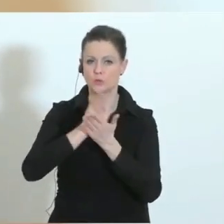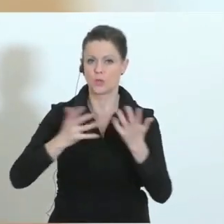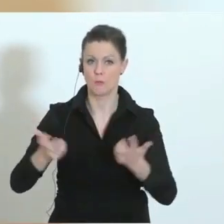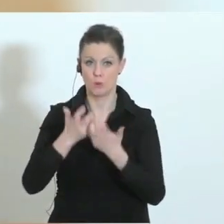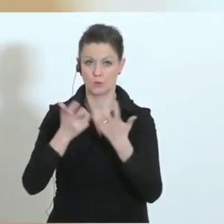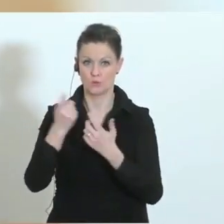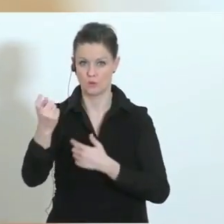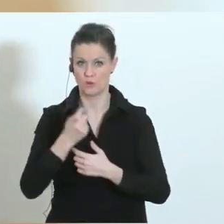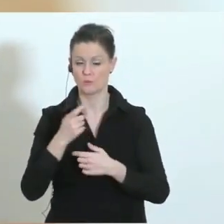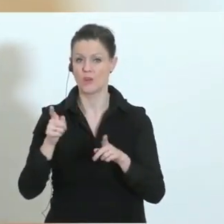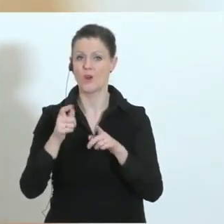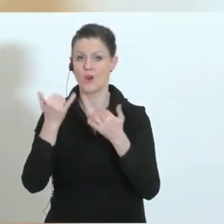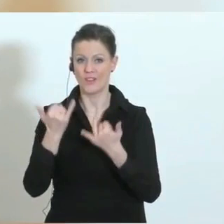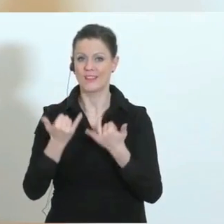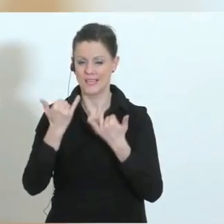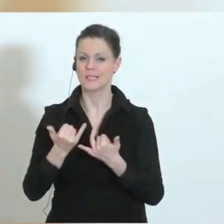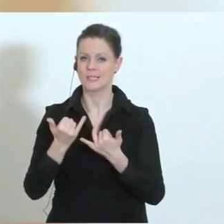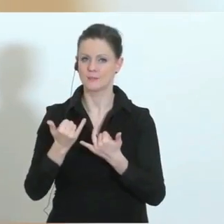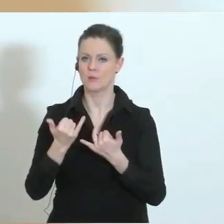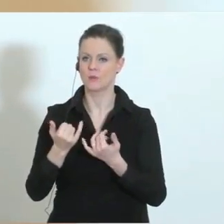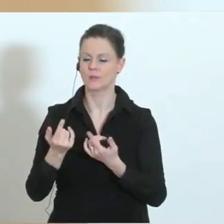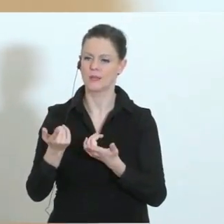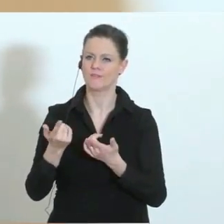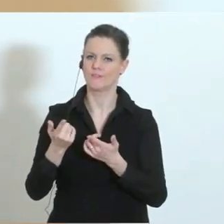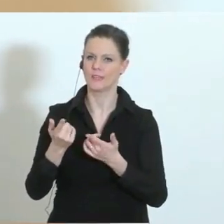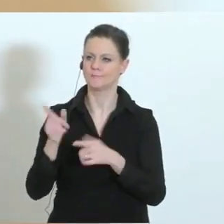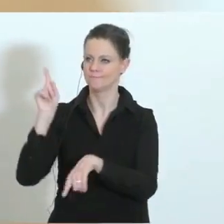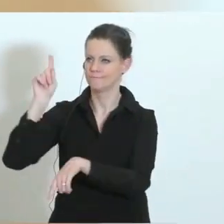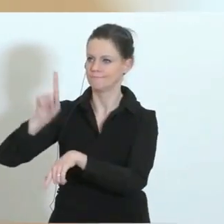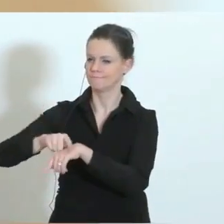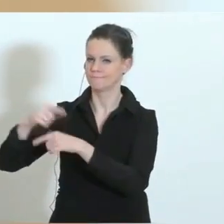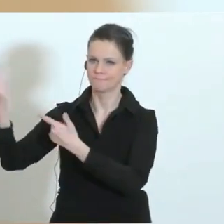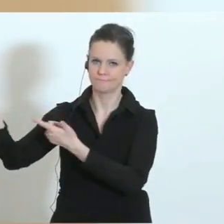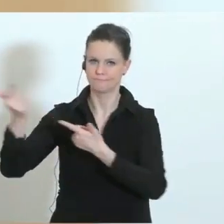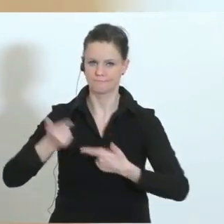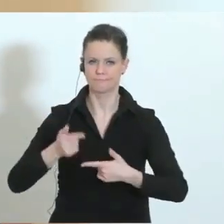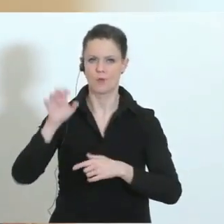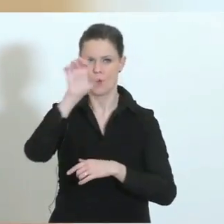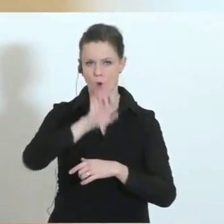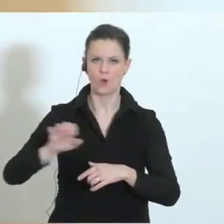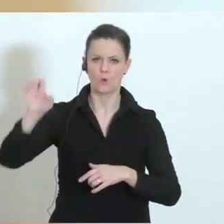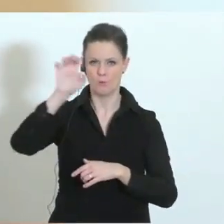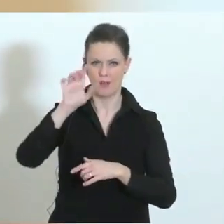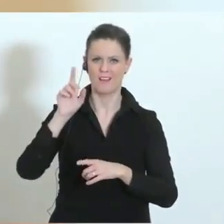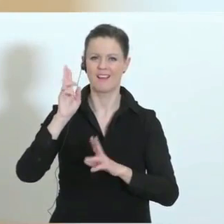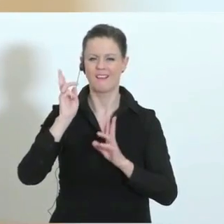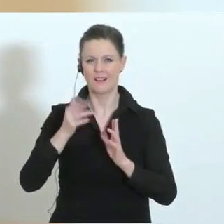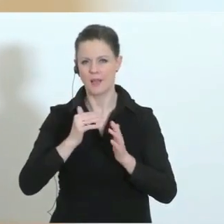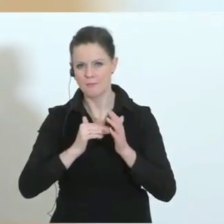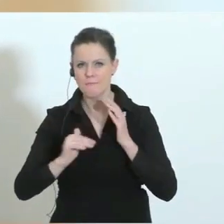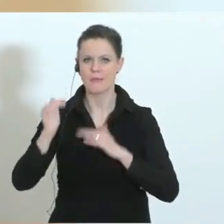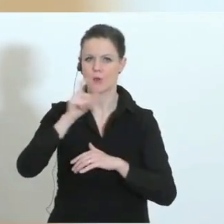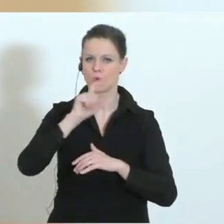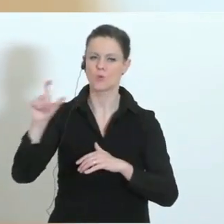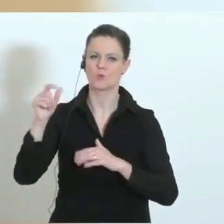jetzt gerade einen großen Beschaffungsvorgang bei der Europäischen Union hinterlegt, damit wir Hunderttausende zusätzliche